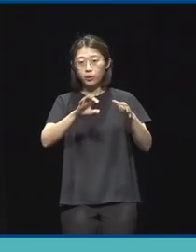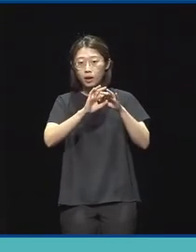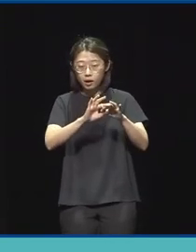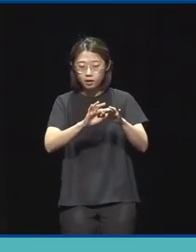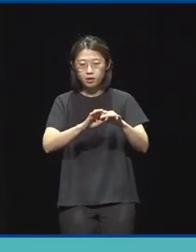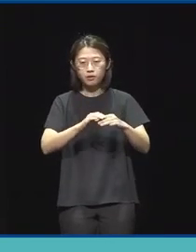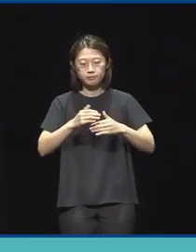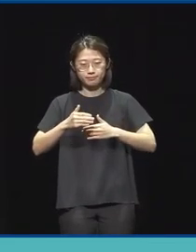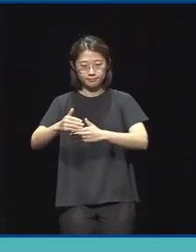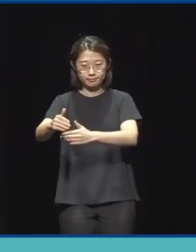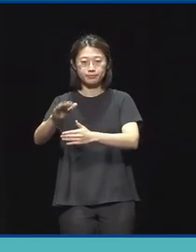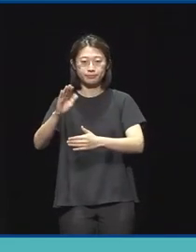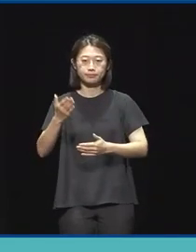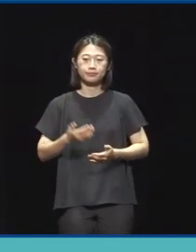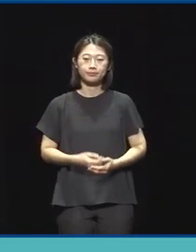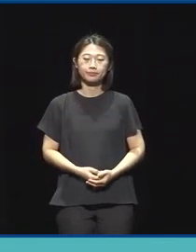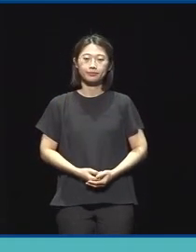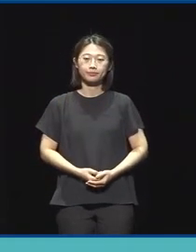이어지게 됩니다.